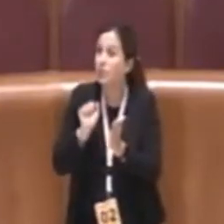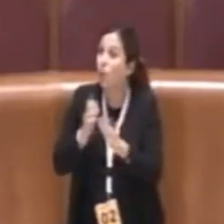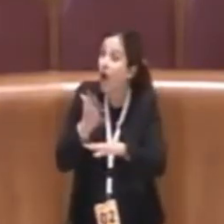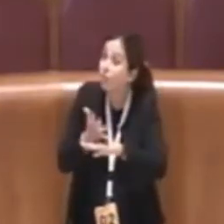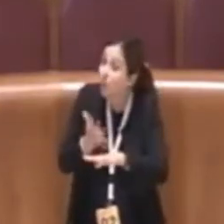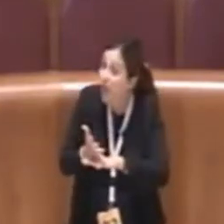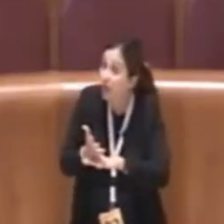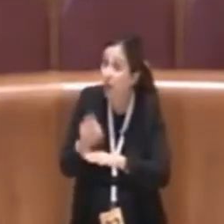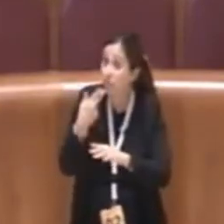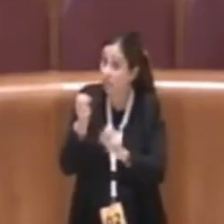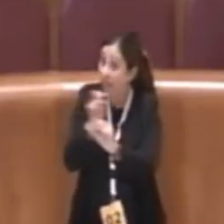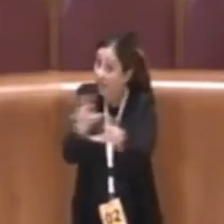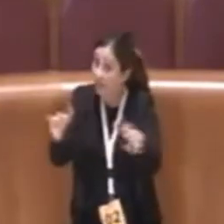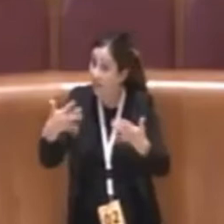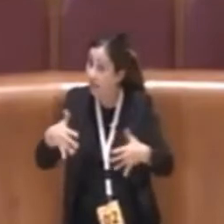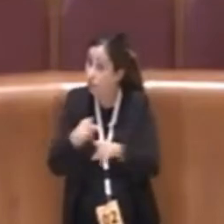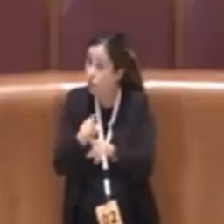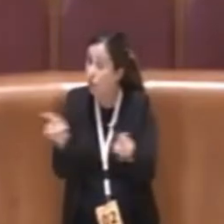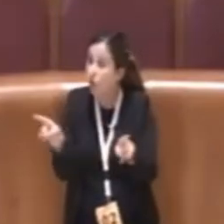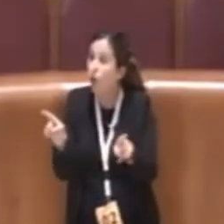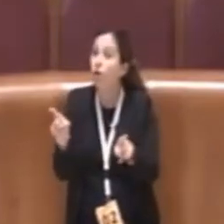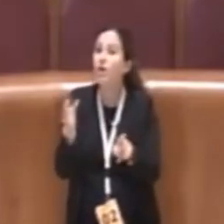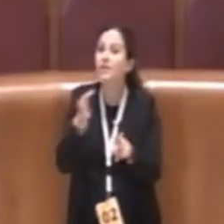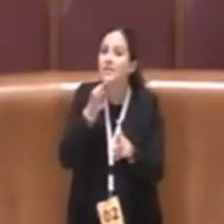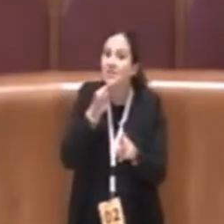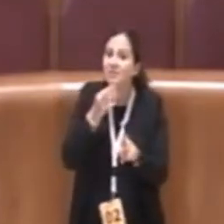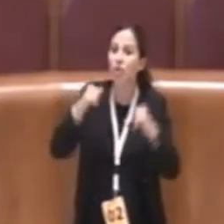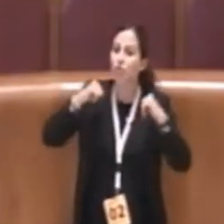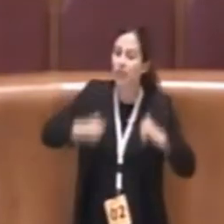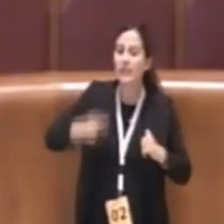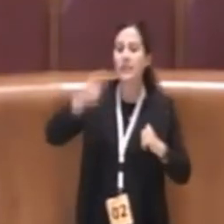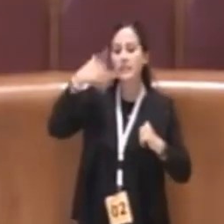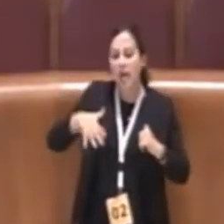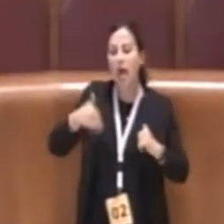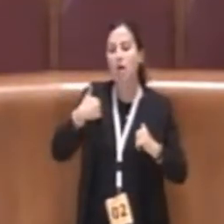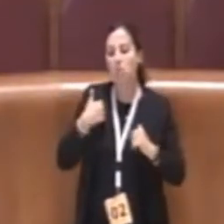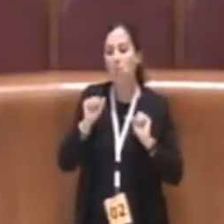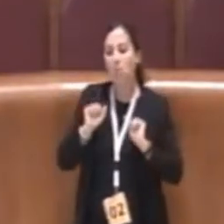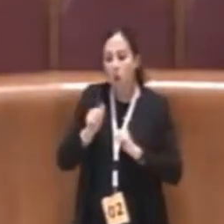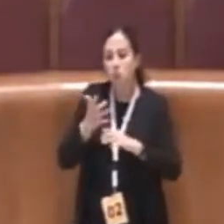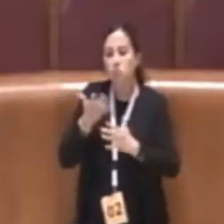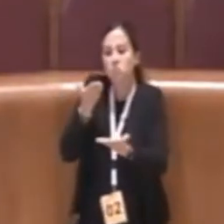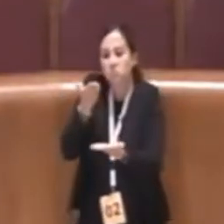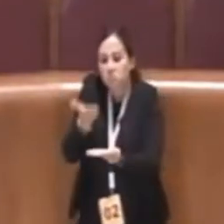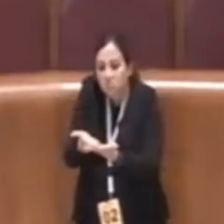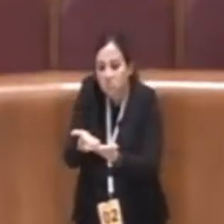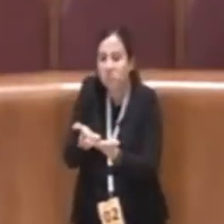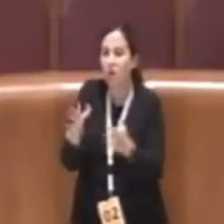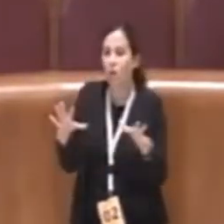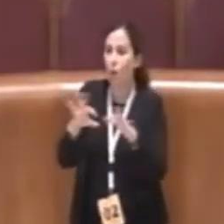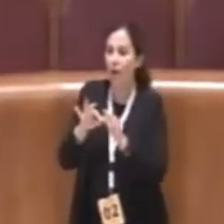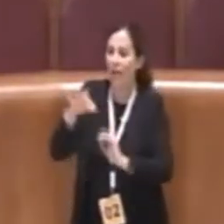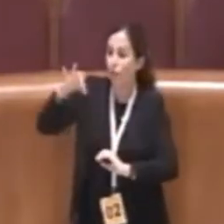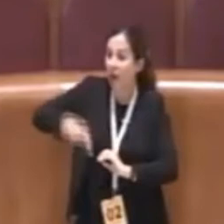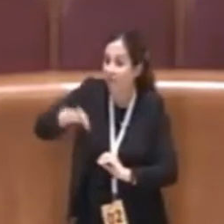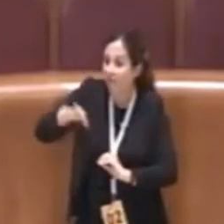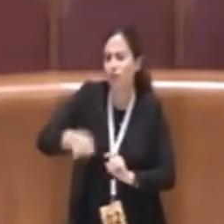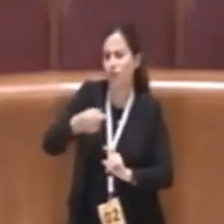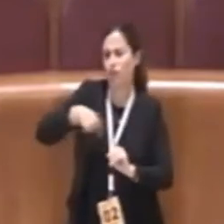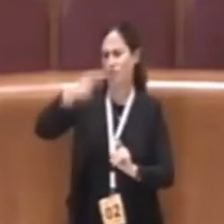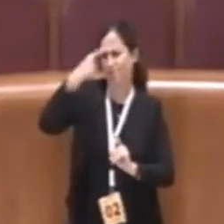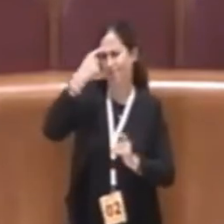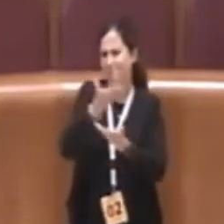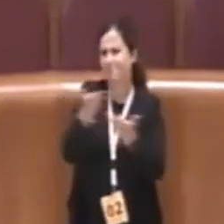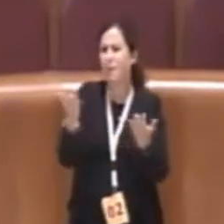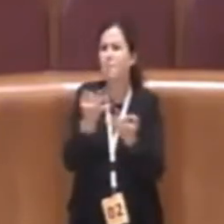un canone a libero mercato che come sappiamo a Roma spesso in alcune zone schizza a livelli vertiginosi anche